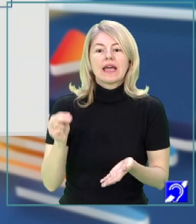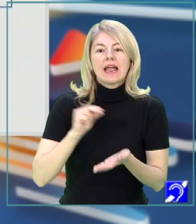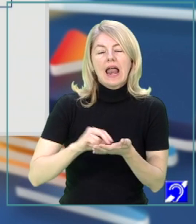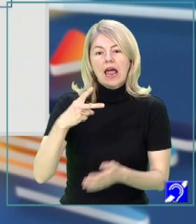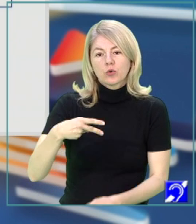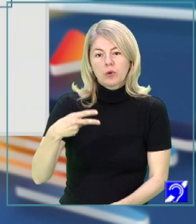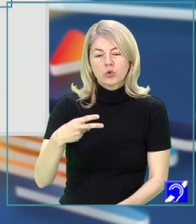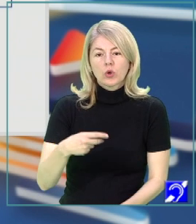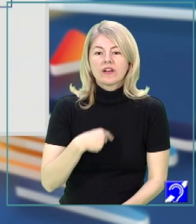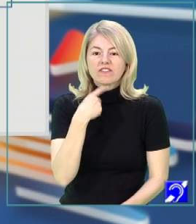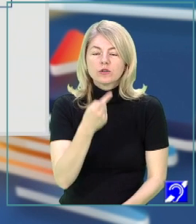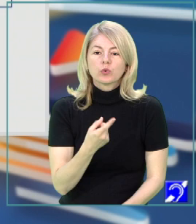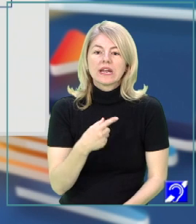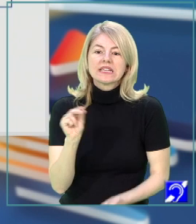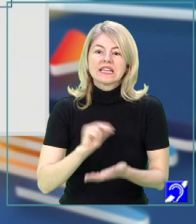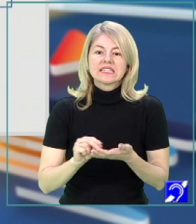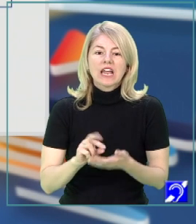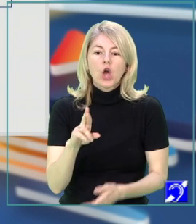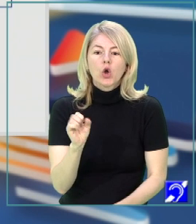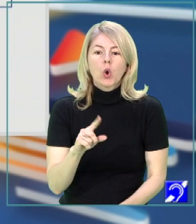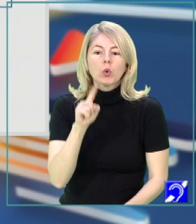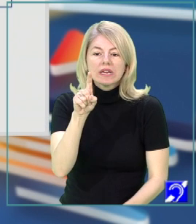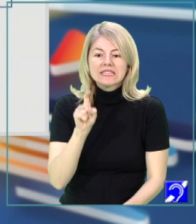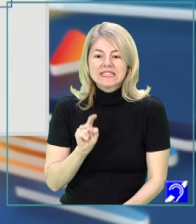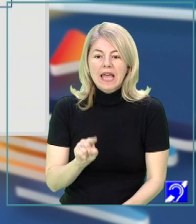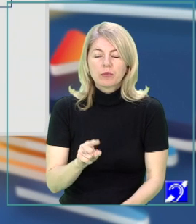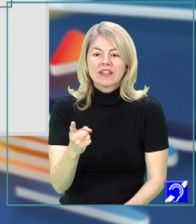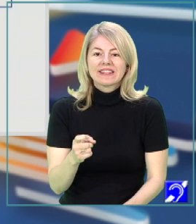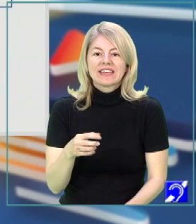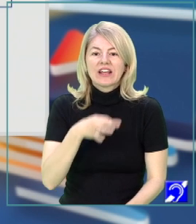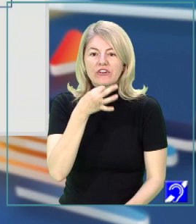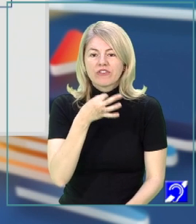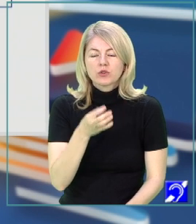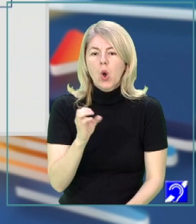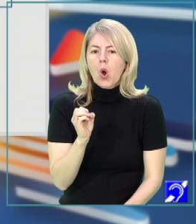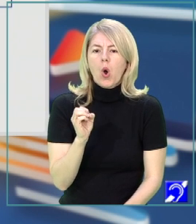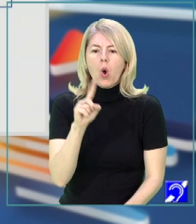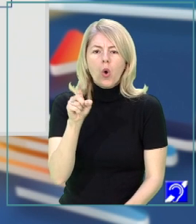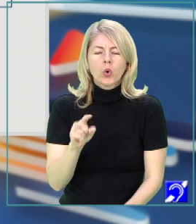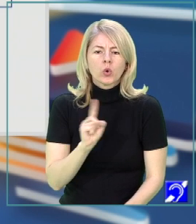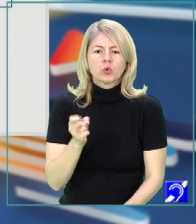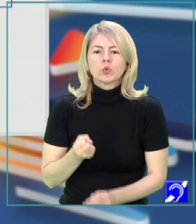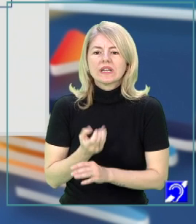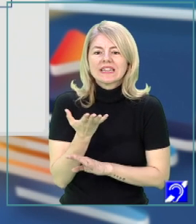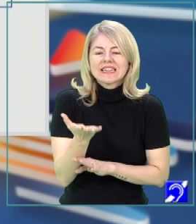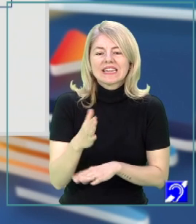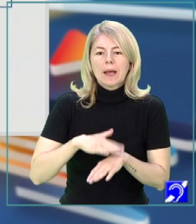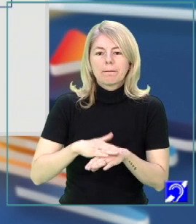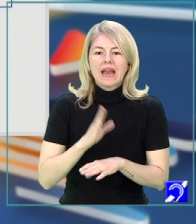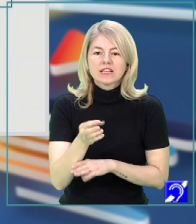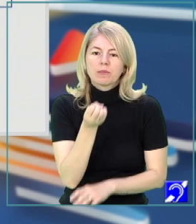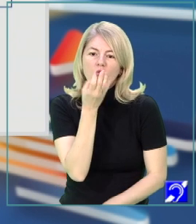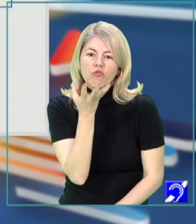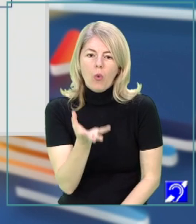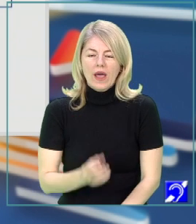se cere să menționați rolul semnului de exclamare din versurile. O, nu-ți întinde mâna spre bietul stânjenel.